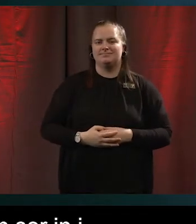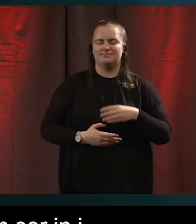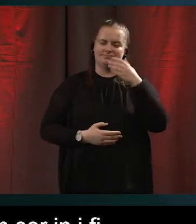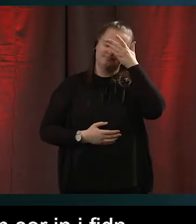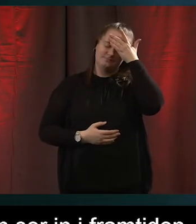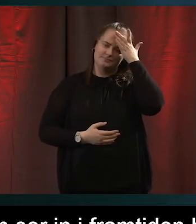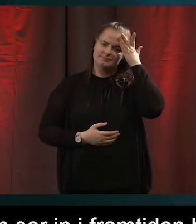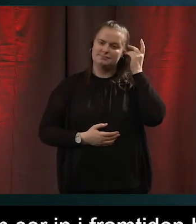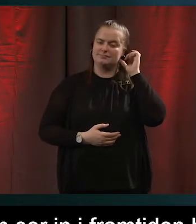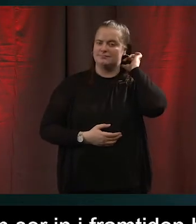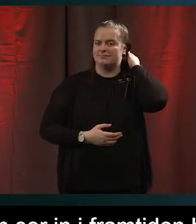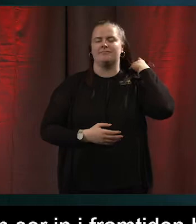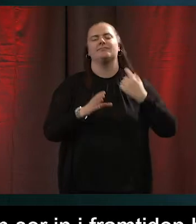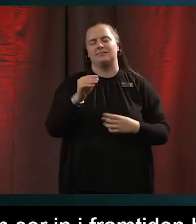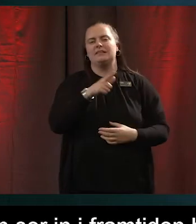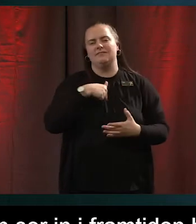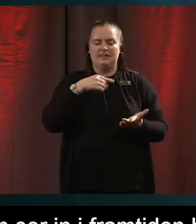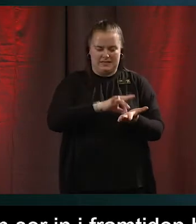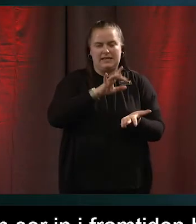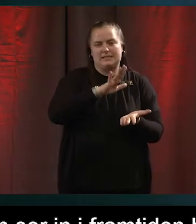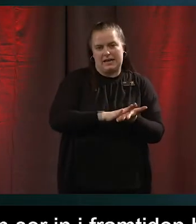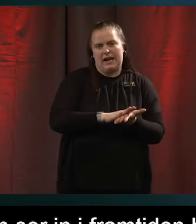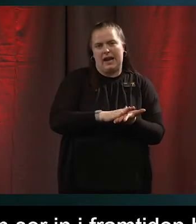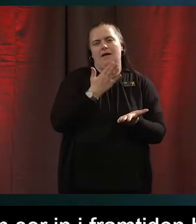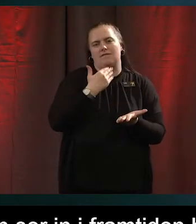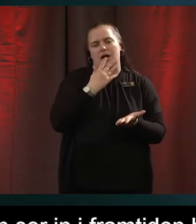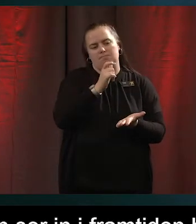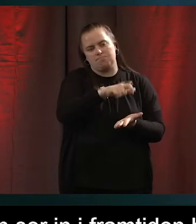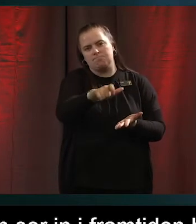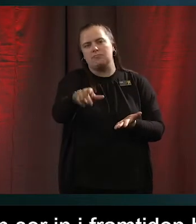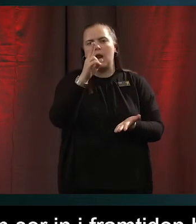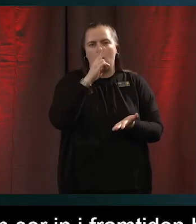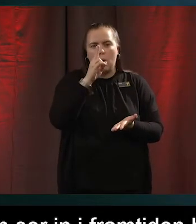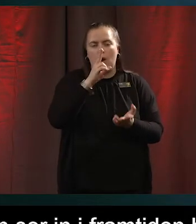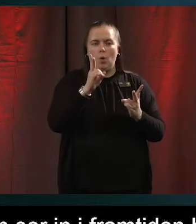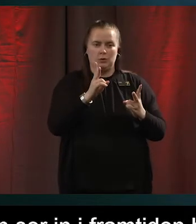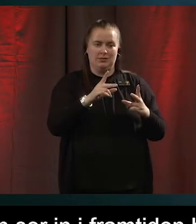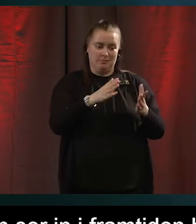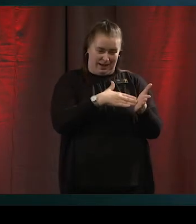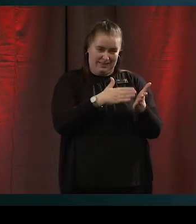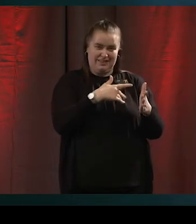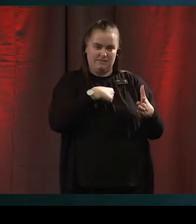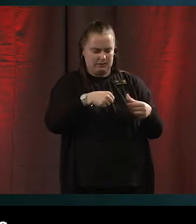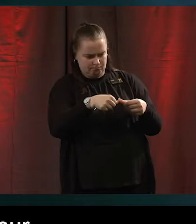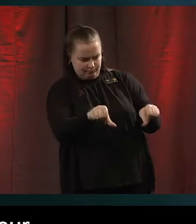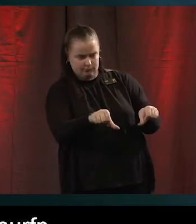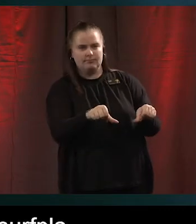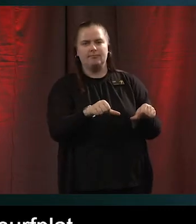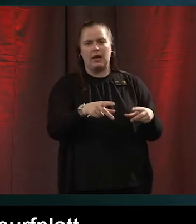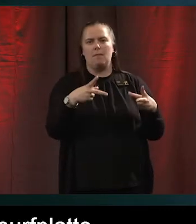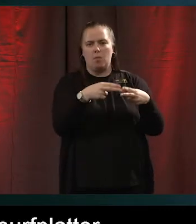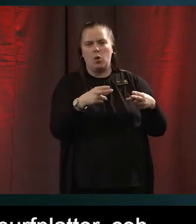Vi kommer ju ha registrerat vilka det är som har lånat surfplattor och vi kommer ju märka upp dem också att det är Borådstads surfplatta.